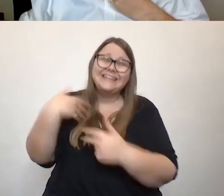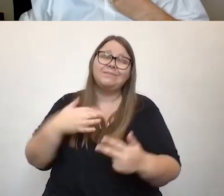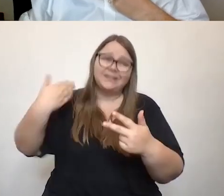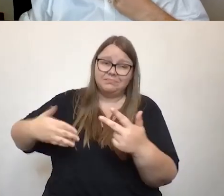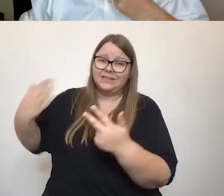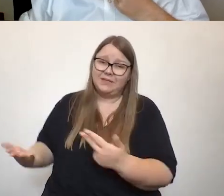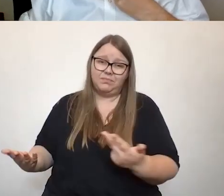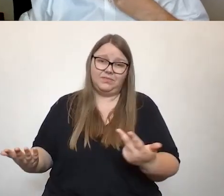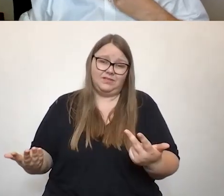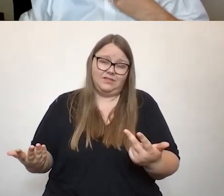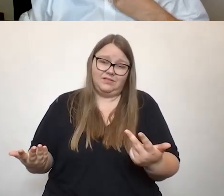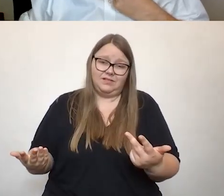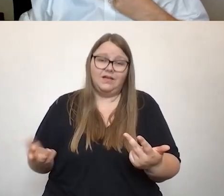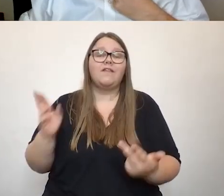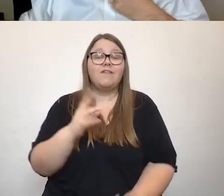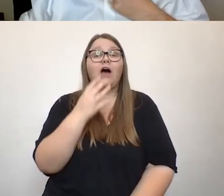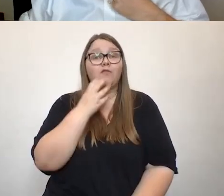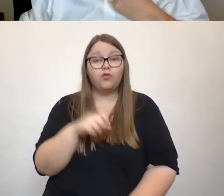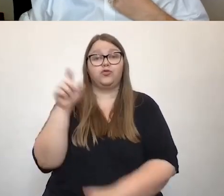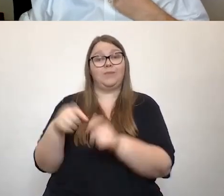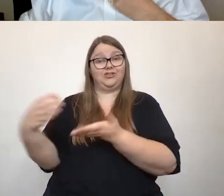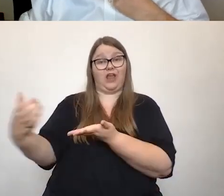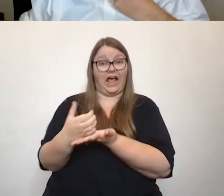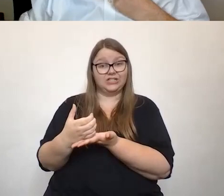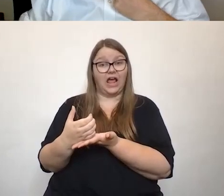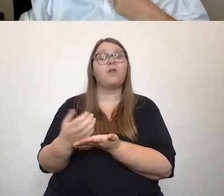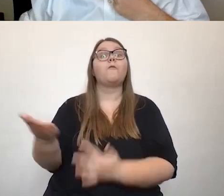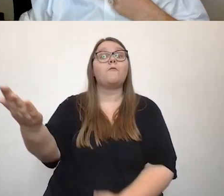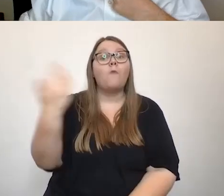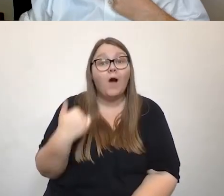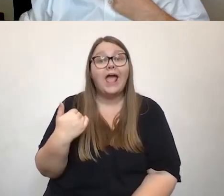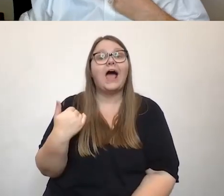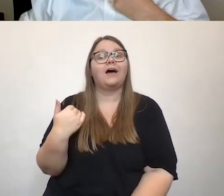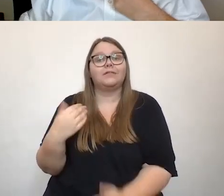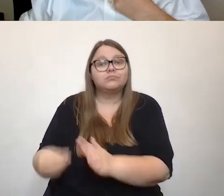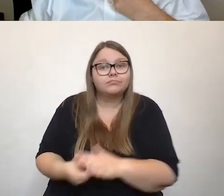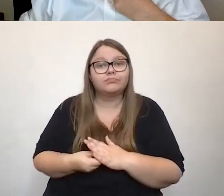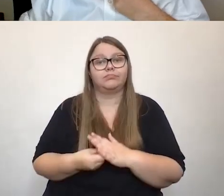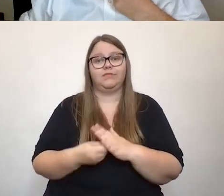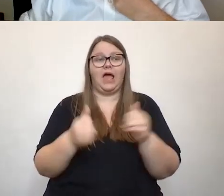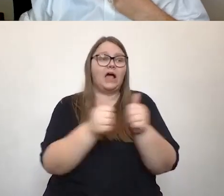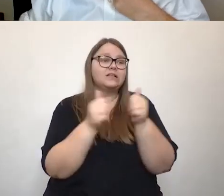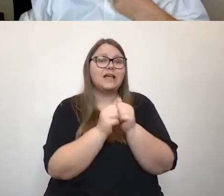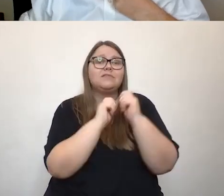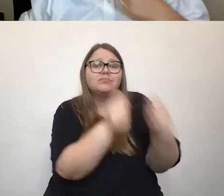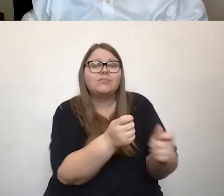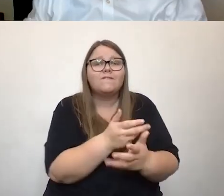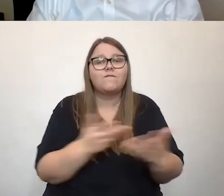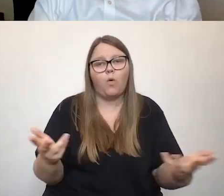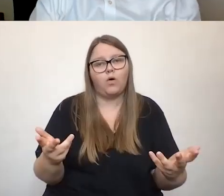Stellen, wer Menschen beschäftigen möchte und wissen möchte, woher kriege ich eigentlich die Unterstützung, wo kann ich Assistenz beantragen,